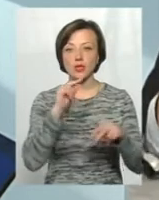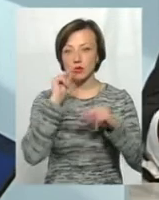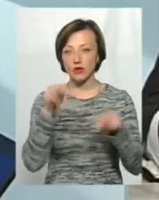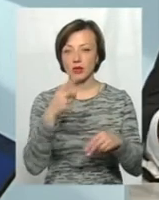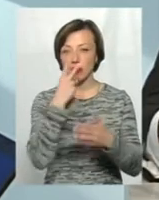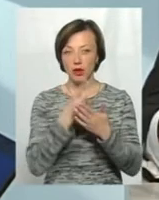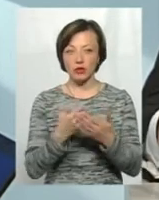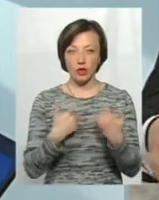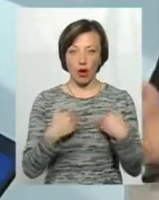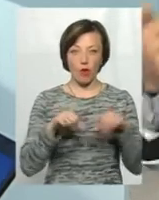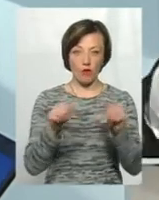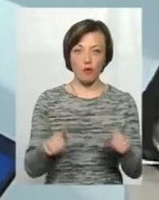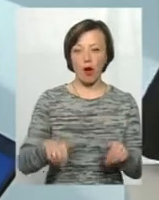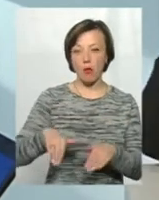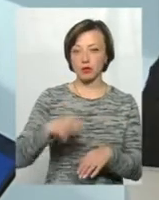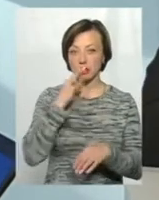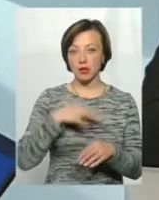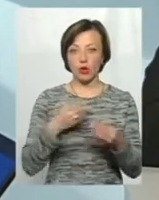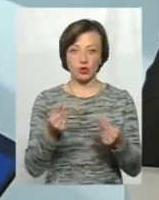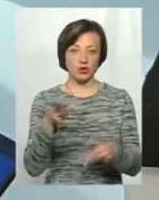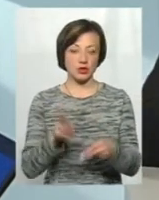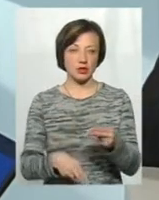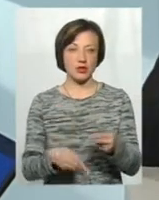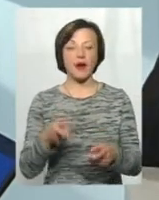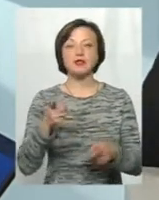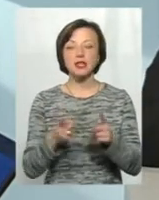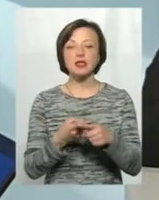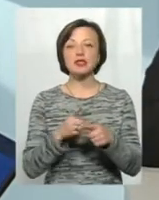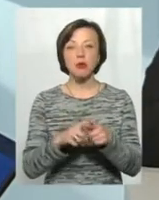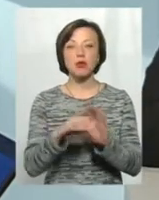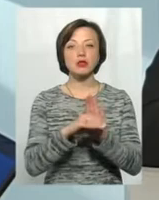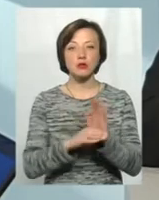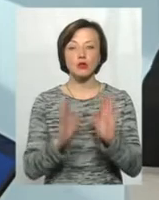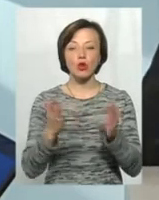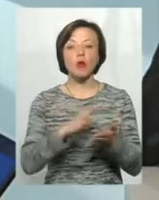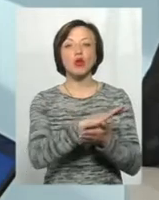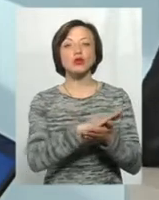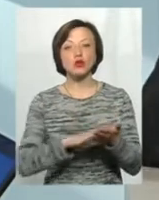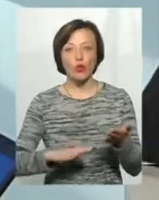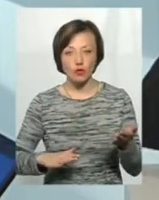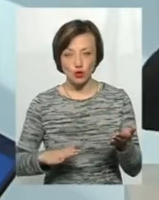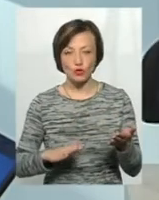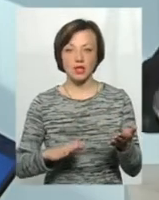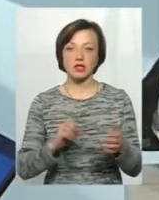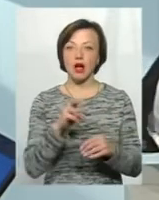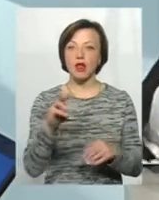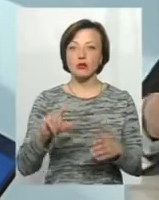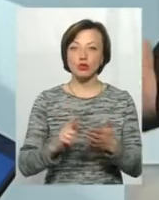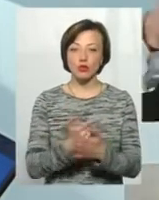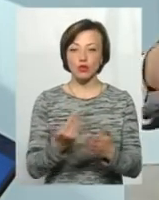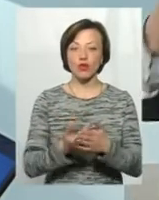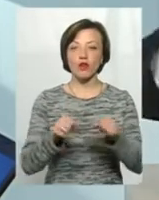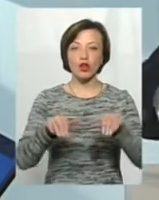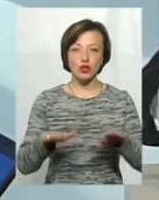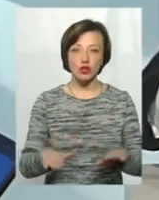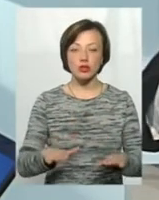ви бачите, я оформив, а потім мені сказали, що гроші вже закінчаться. Звичайно, ці програми будуть продовжуватися далі, але це знову нове рішення,